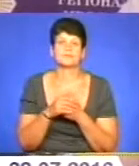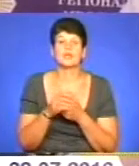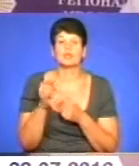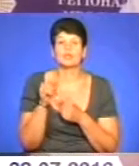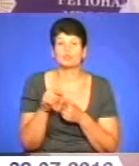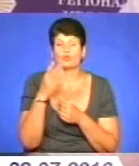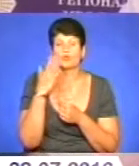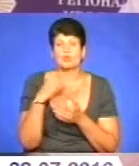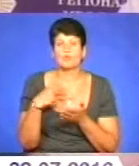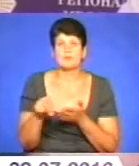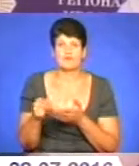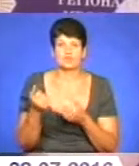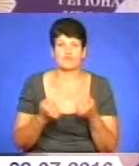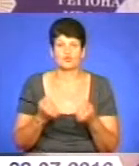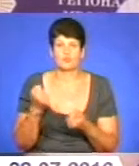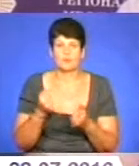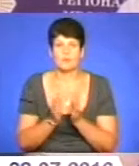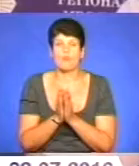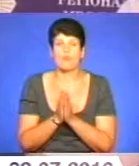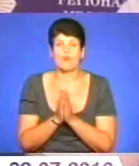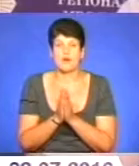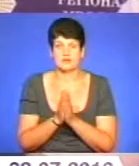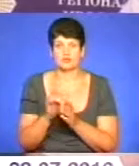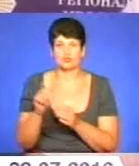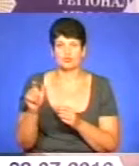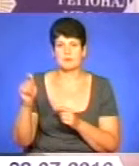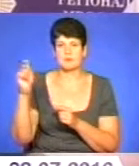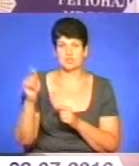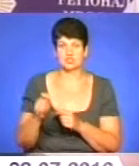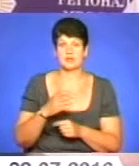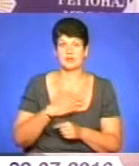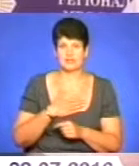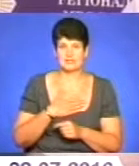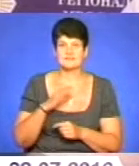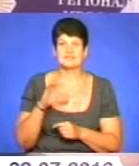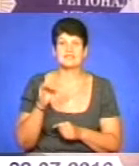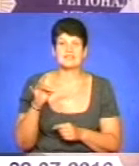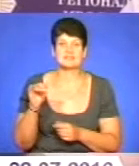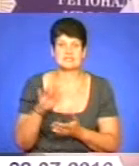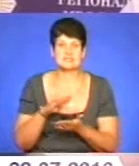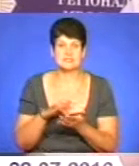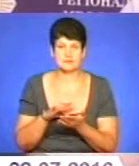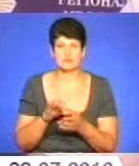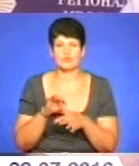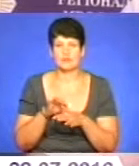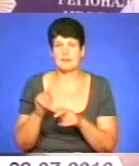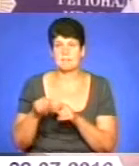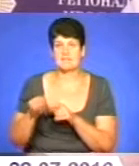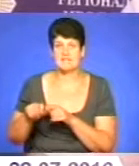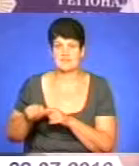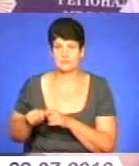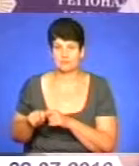Тому, коли купуючи автомобіль, прохання, щоб люди приїжджали до нас в сервісний центр, проходили перевірку